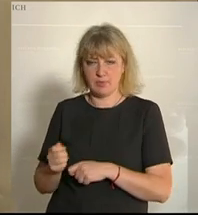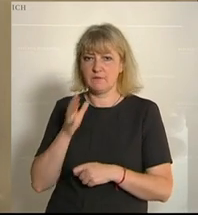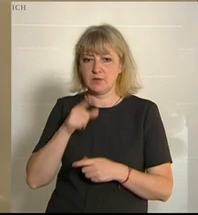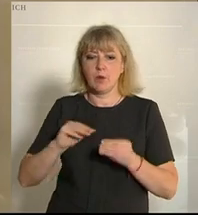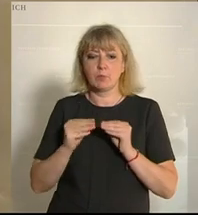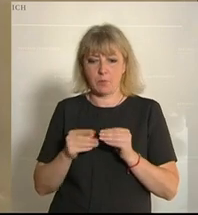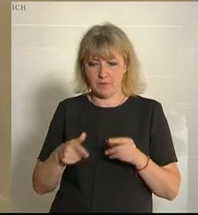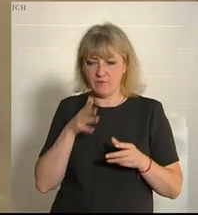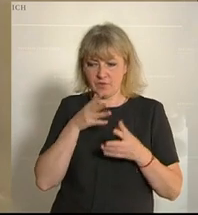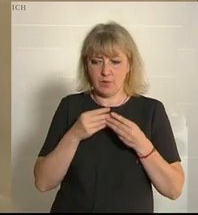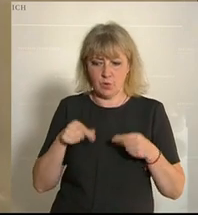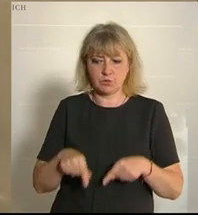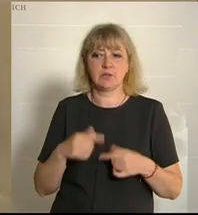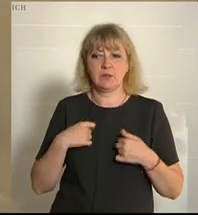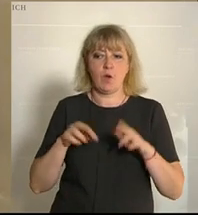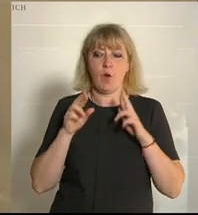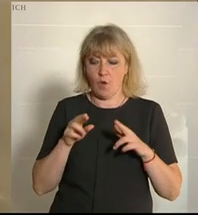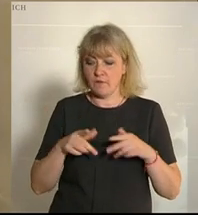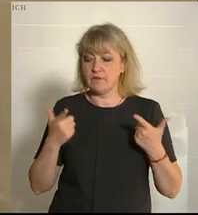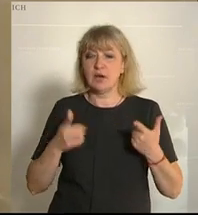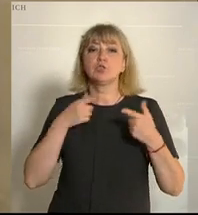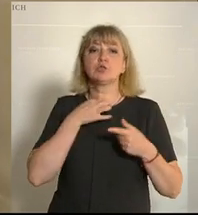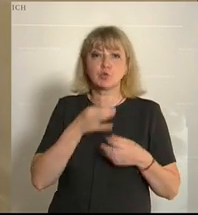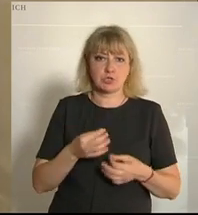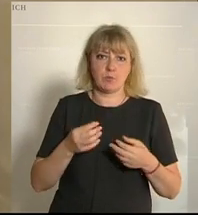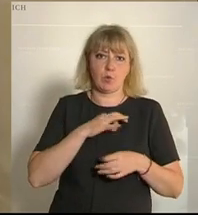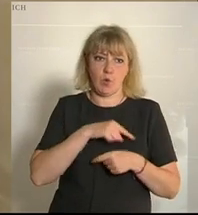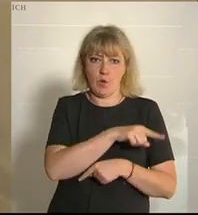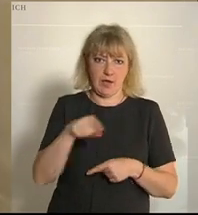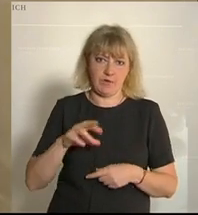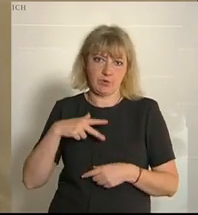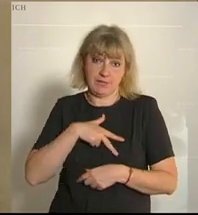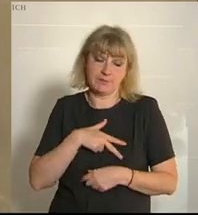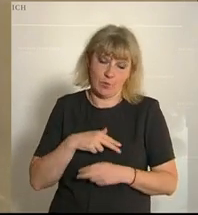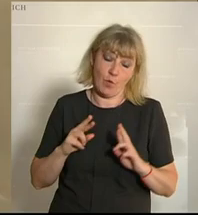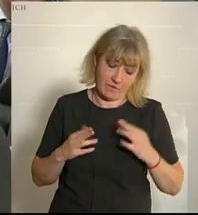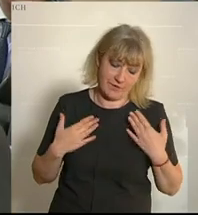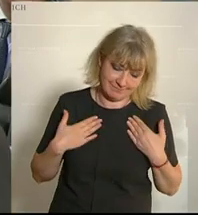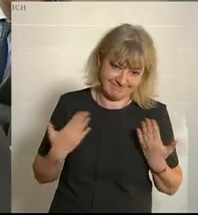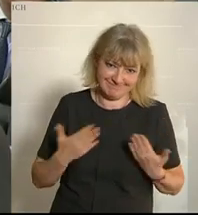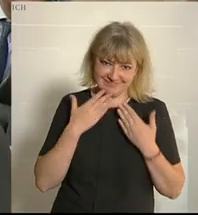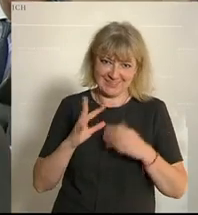diese Probleme angegangen werden. Und ich hoffe da auch auf die Zustimmung der Kolleginnen und Kollegen seitens der SPÖ. Dankeschön.